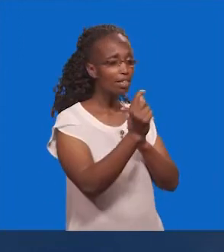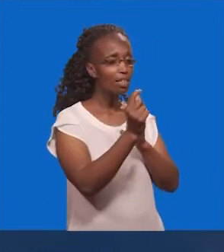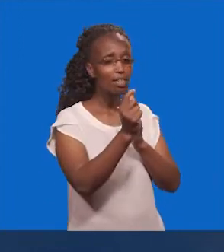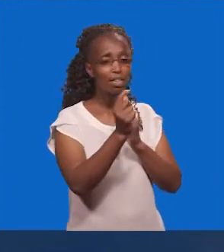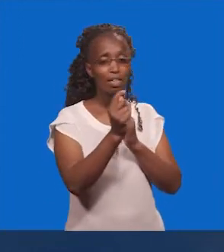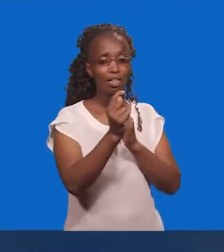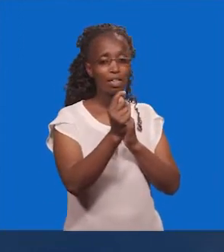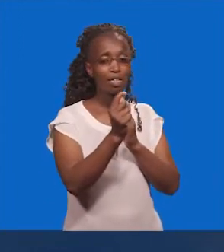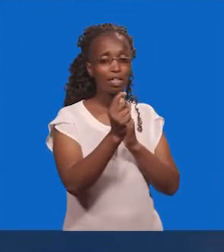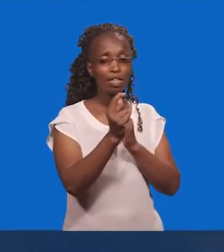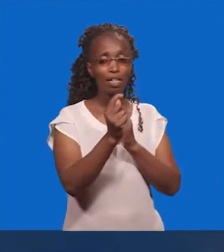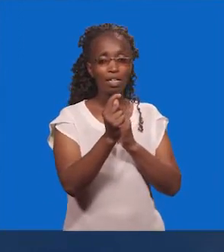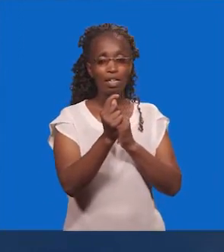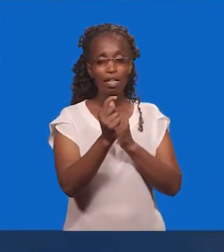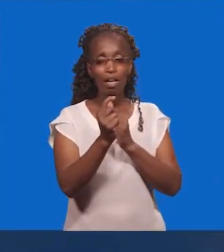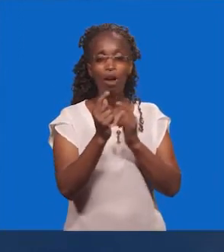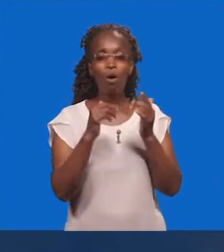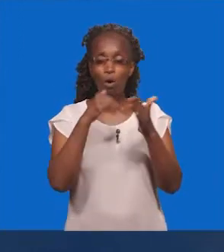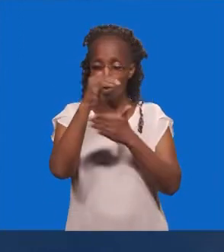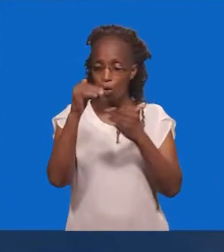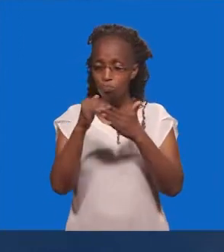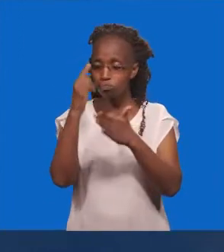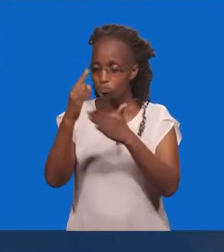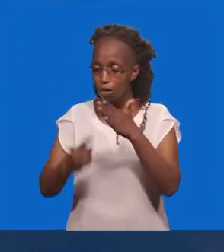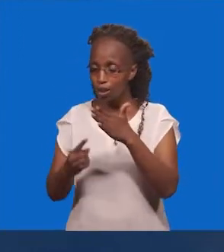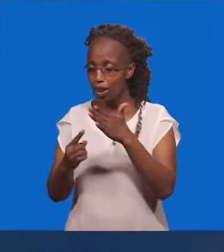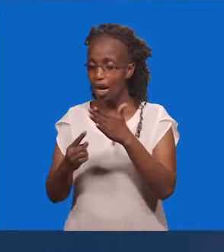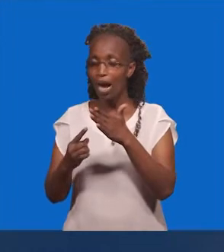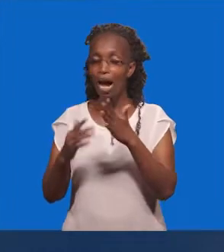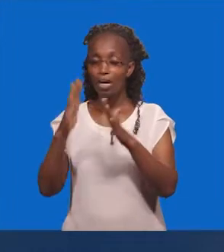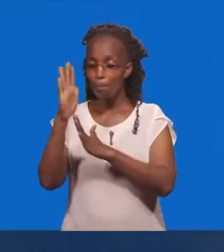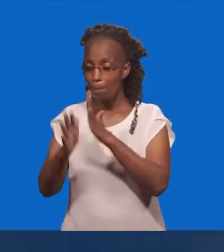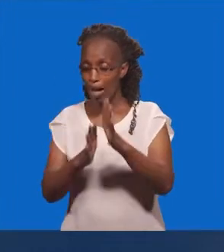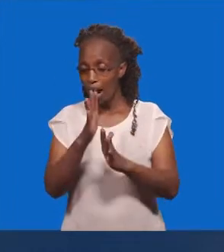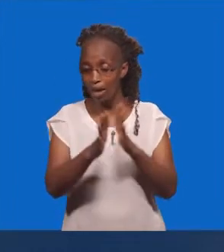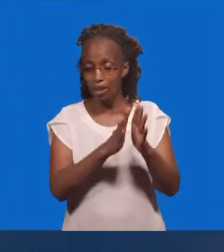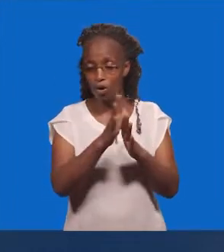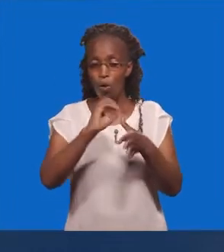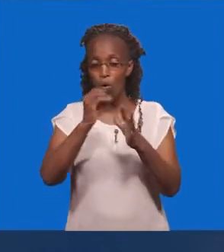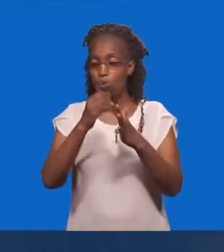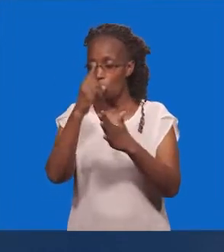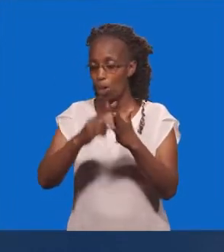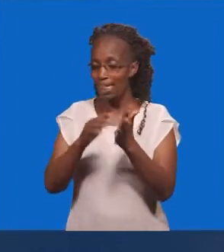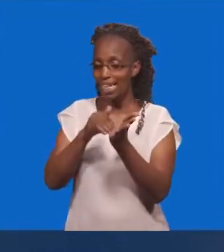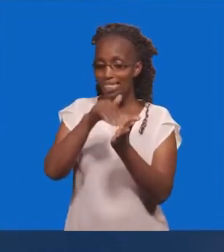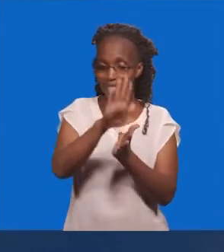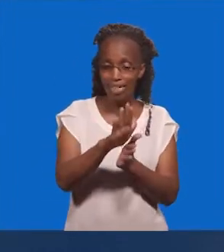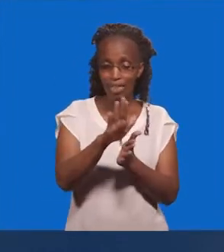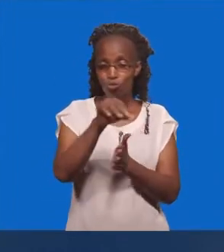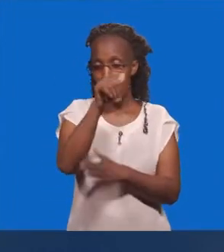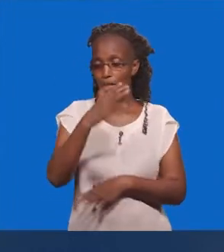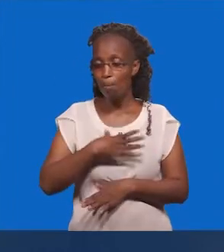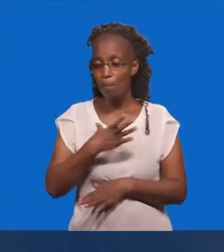Kili Ambacho Alikuwa Amepanga Ama Kili Ambacho Alikuwa Metumana Kwa